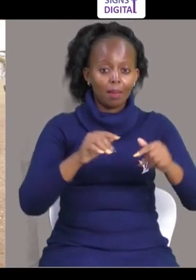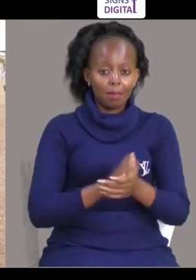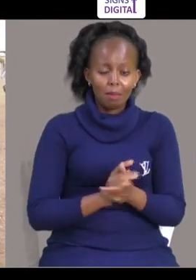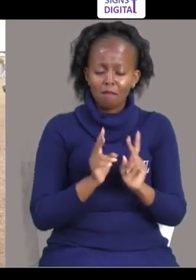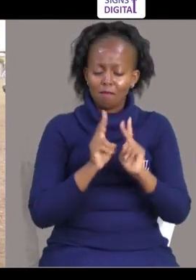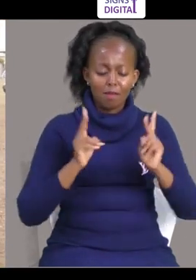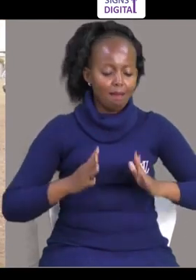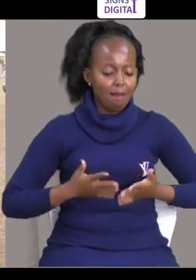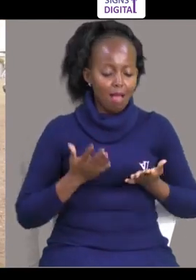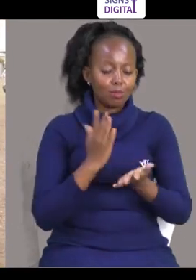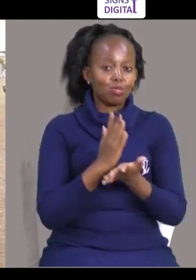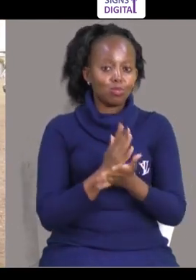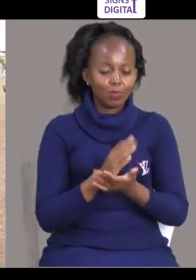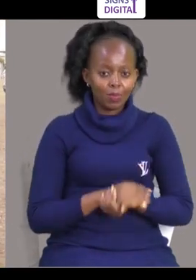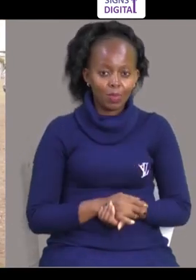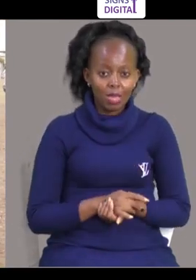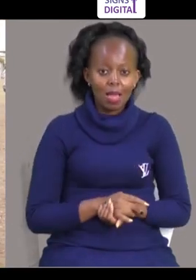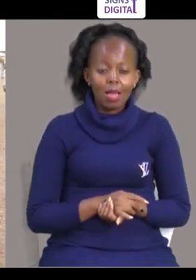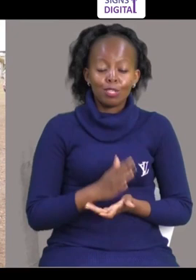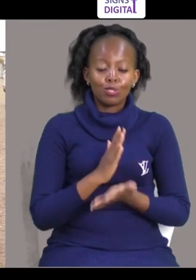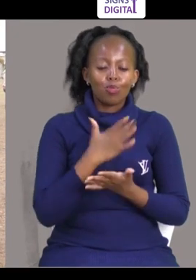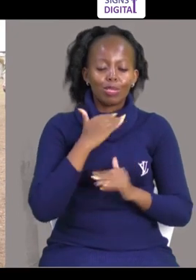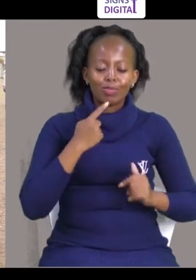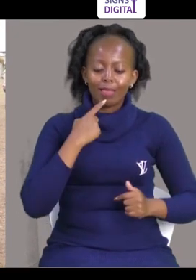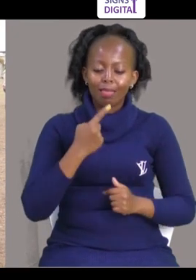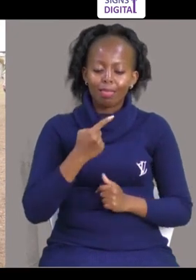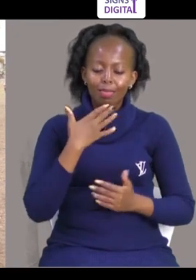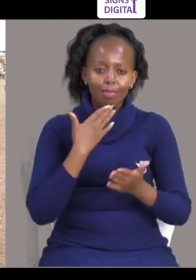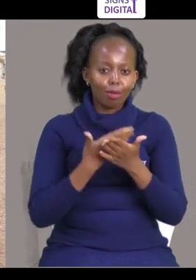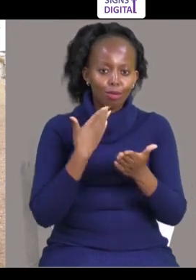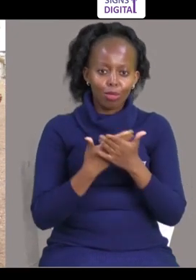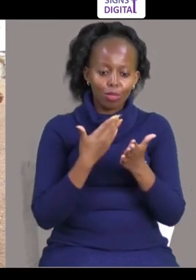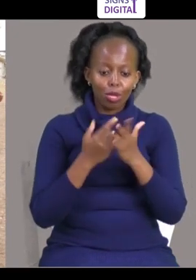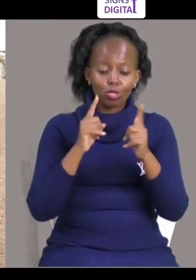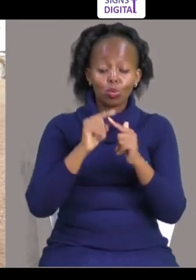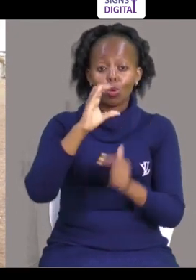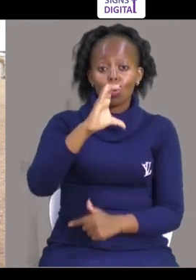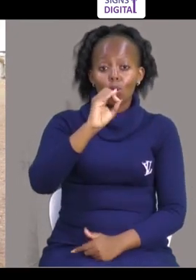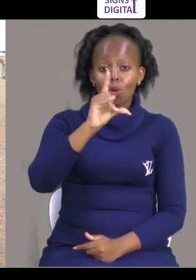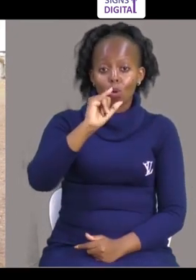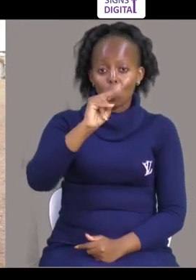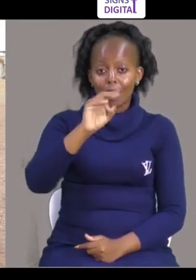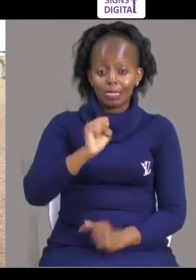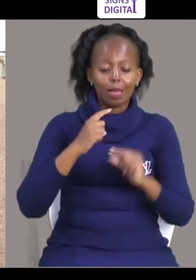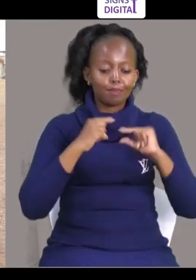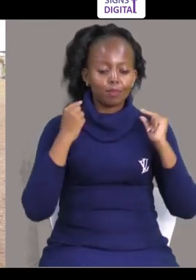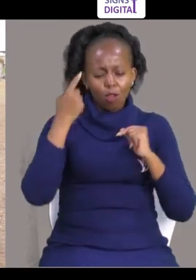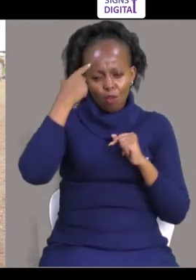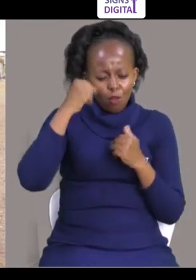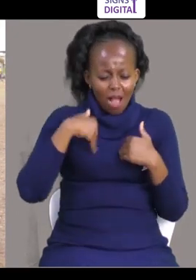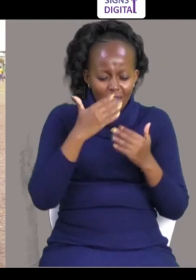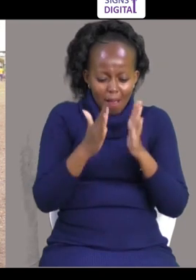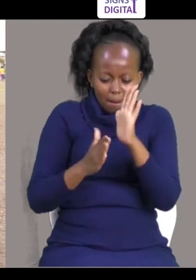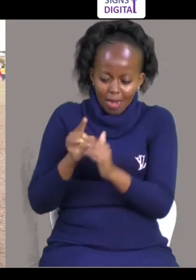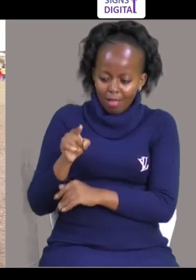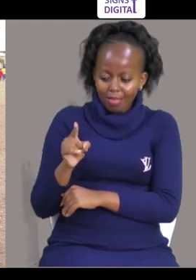tena Siku ya leo, mifuraha kwetu Tunarubisha tushukurani kwa mchungaji Collins wasike